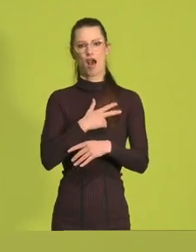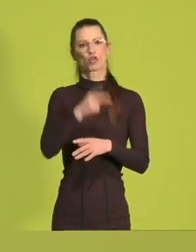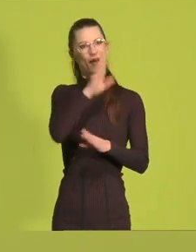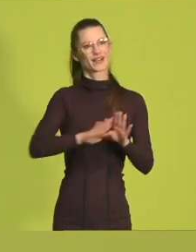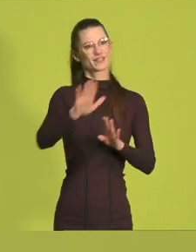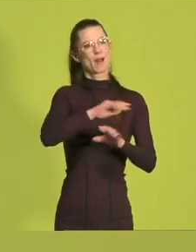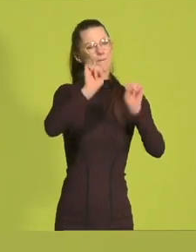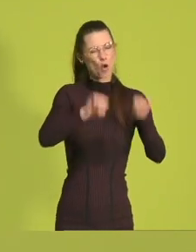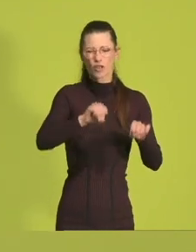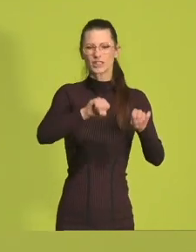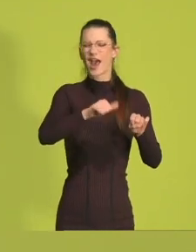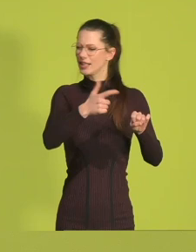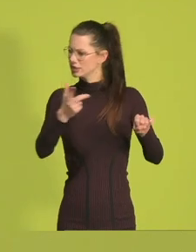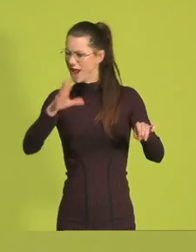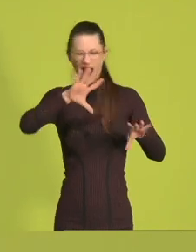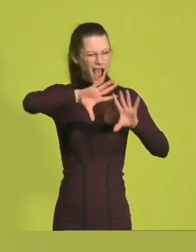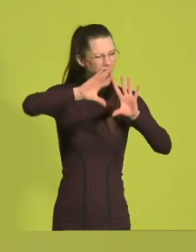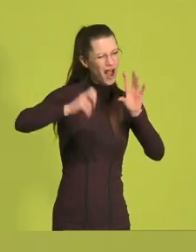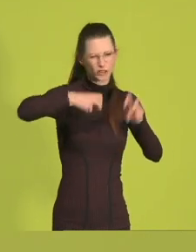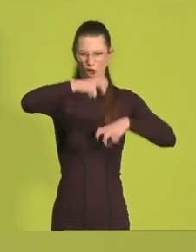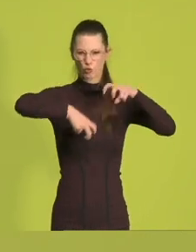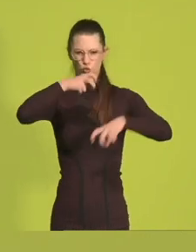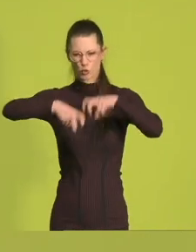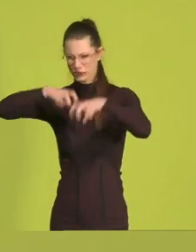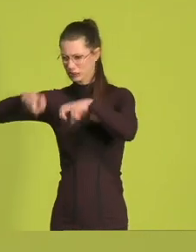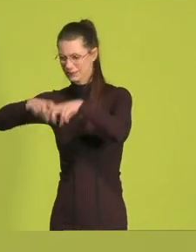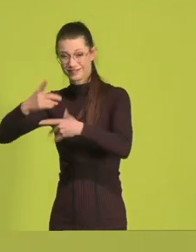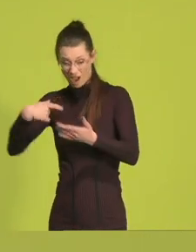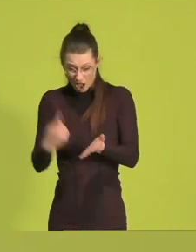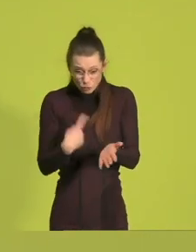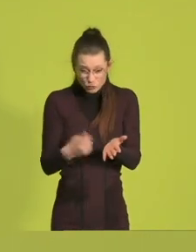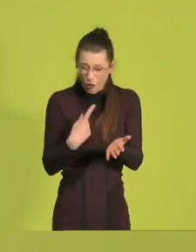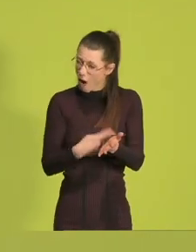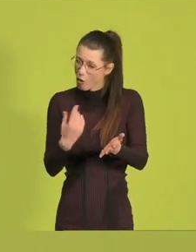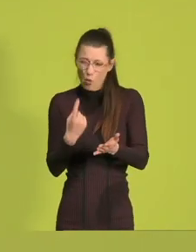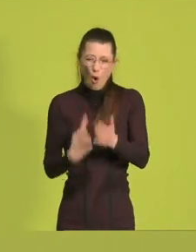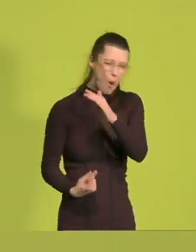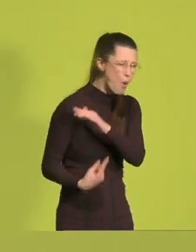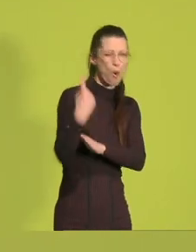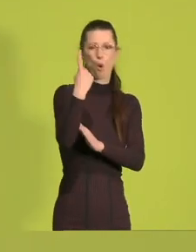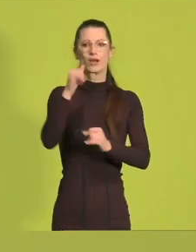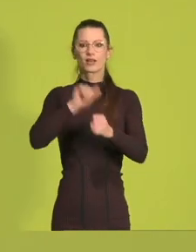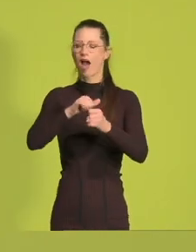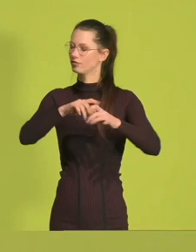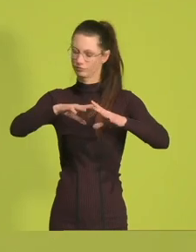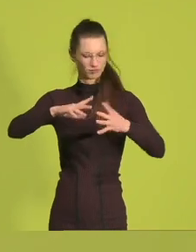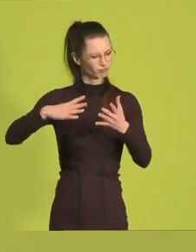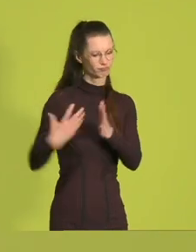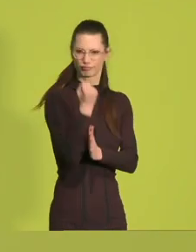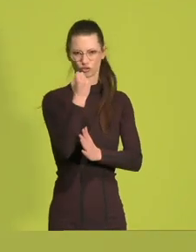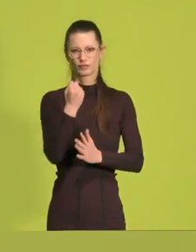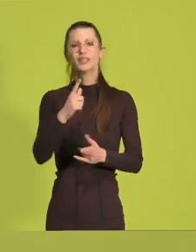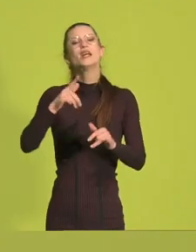-Westfalen haben, um die großen Herausforderungen tatsächlich auch zu gestalten. In NRW steckt